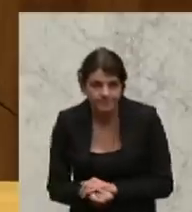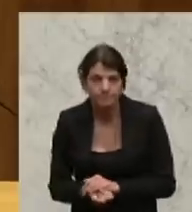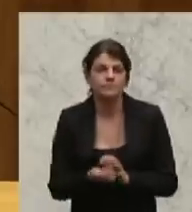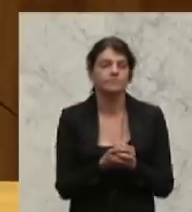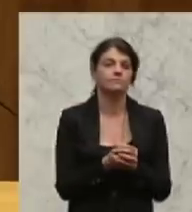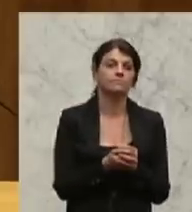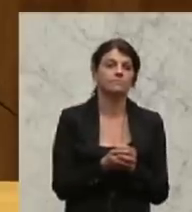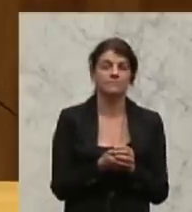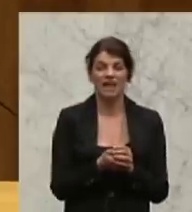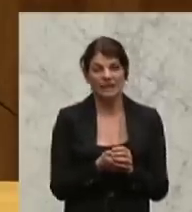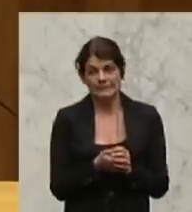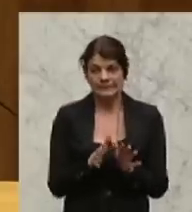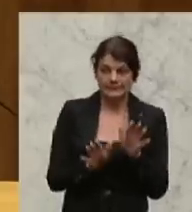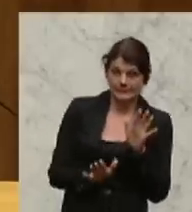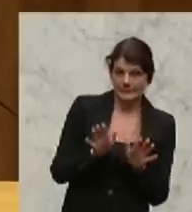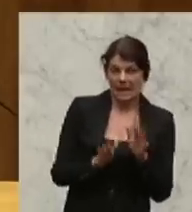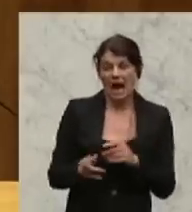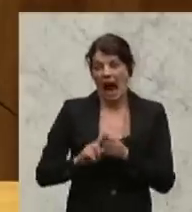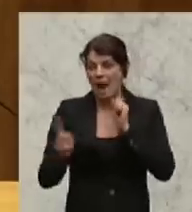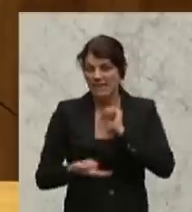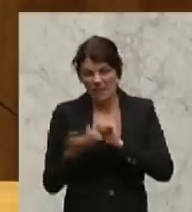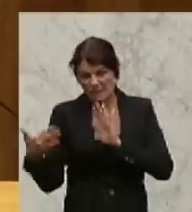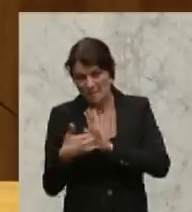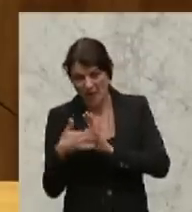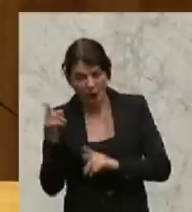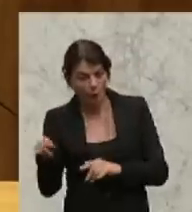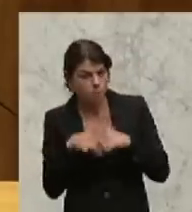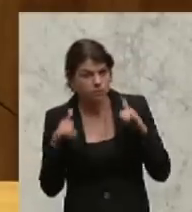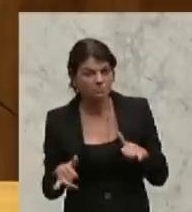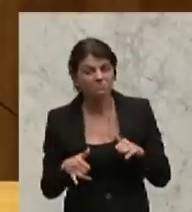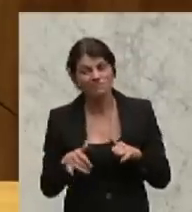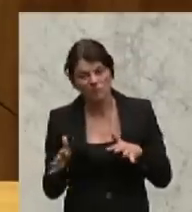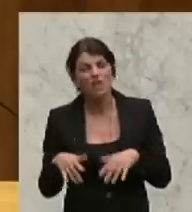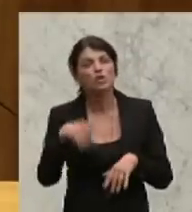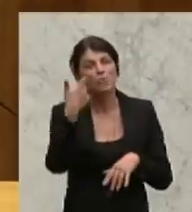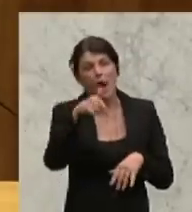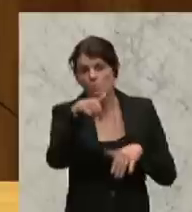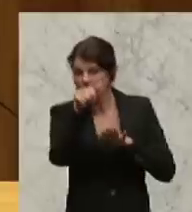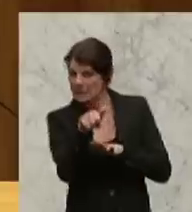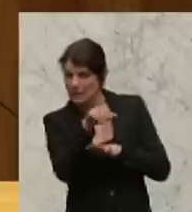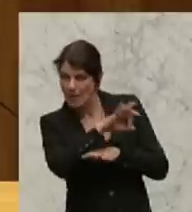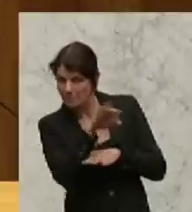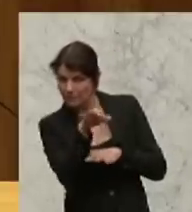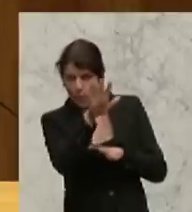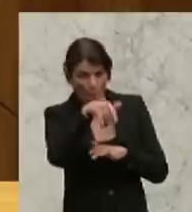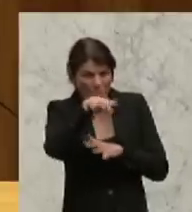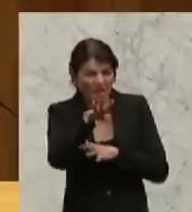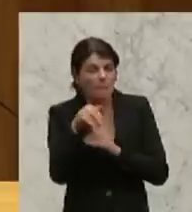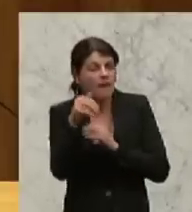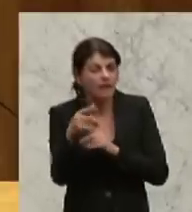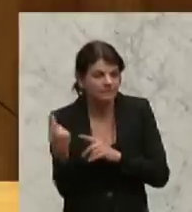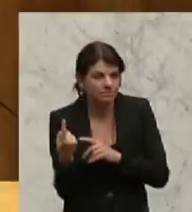Der vermutliche Kapitalbedarf beträgt 2,6 bis 5,4 Milliarden und der